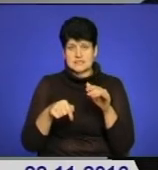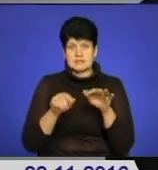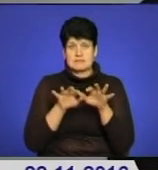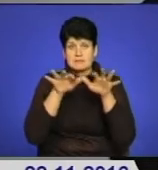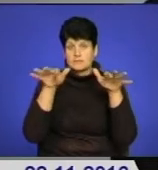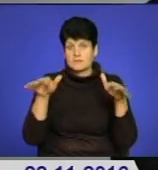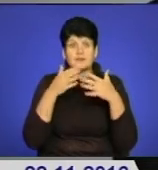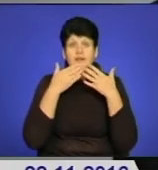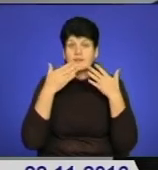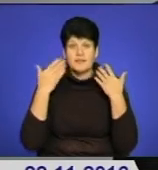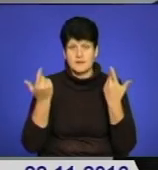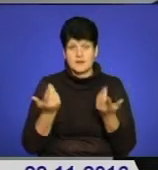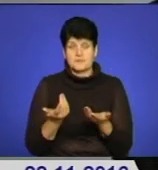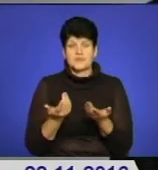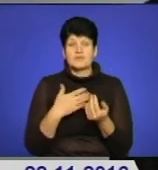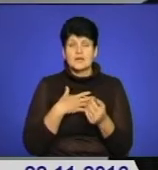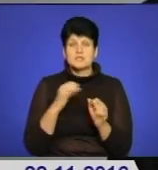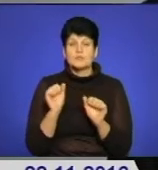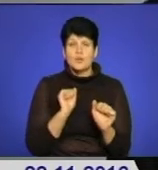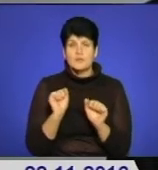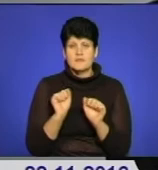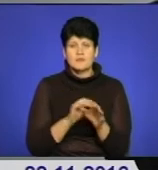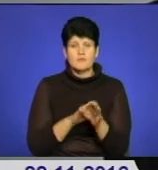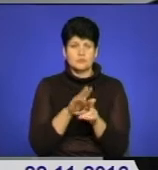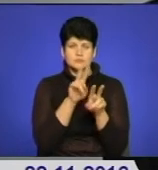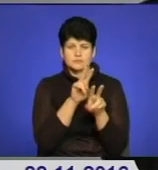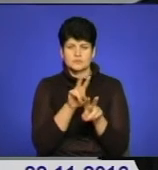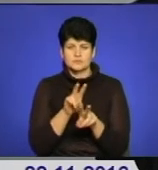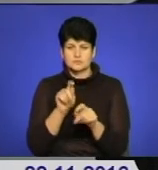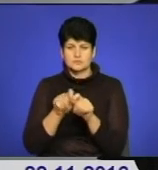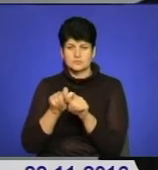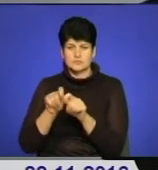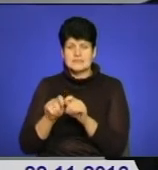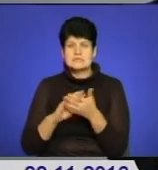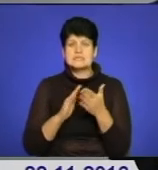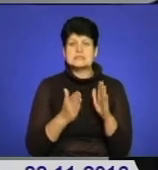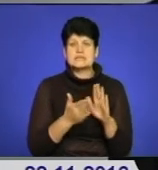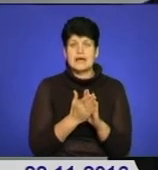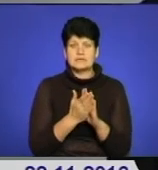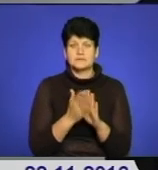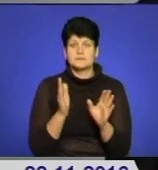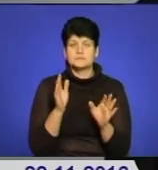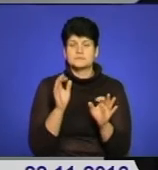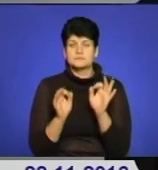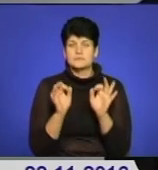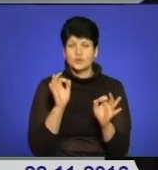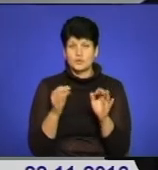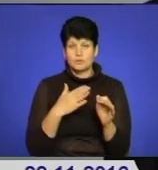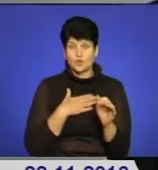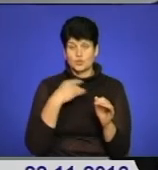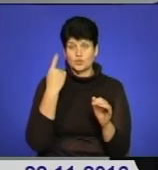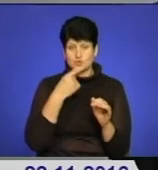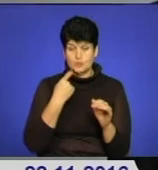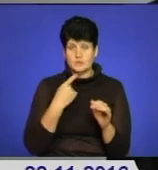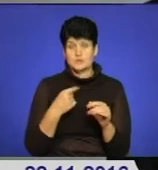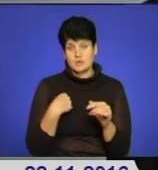регіоні немає. Нашим управлінням повністю ведеться спостереження, моніторинг за станом довкілля. Мною особисто, я